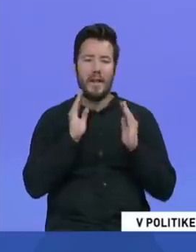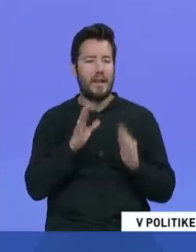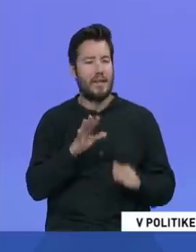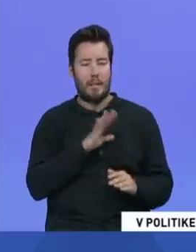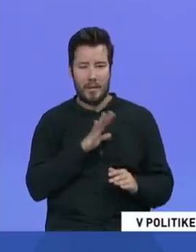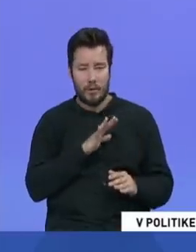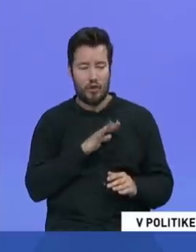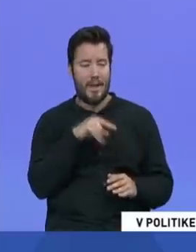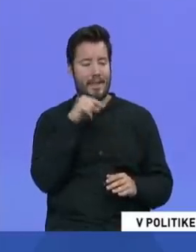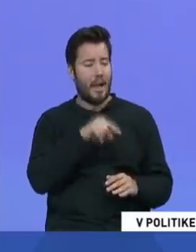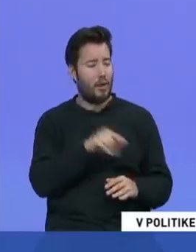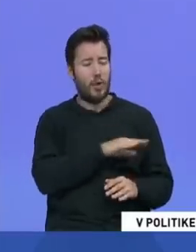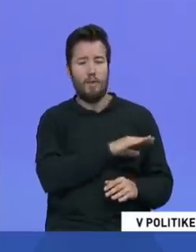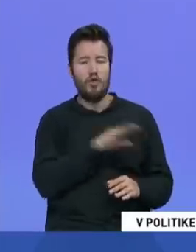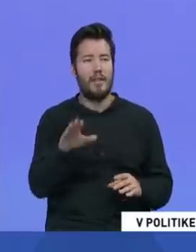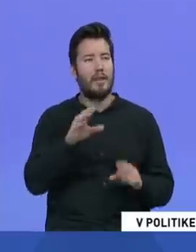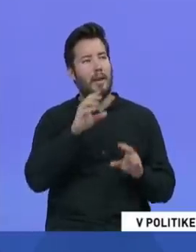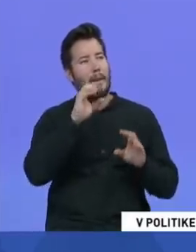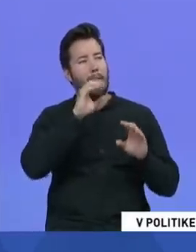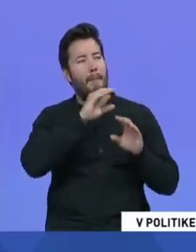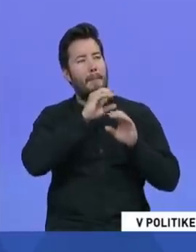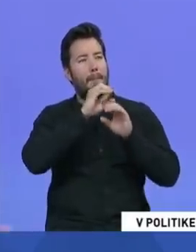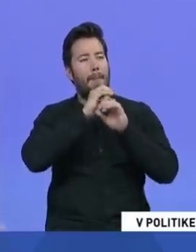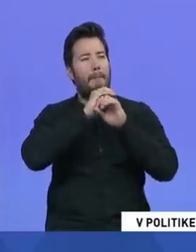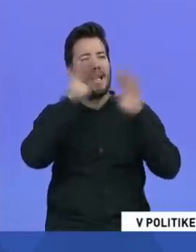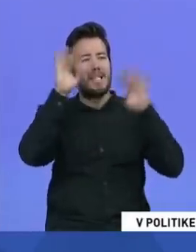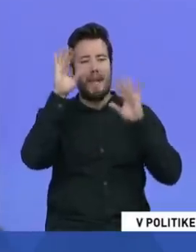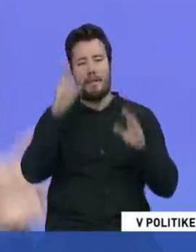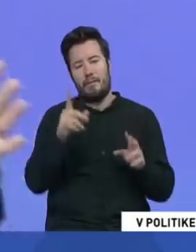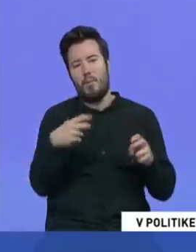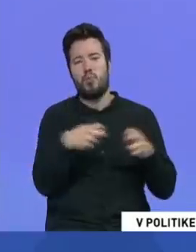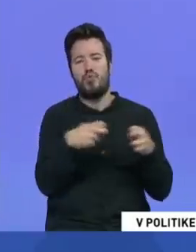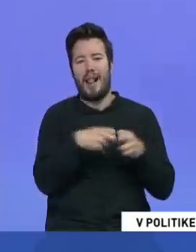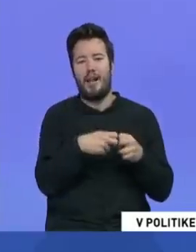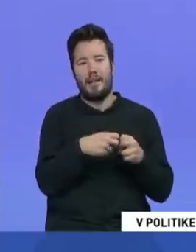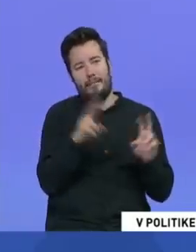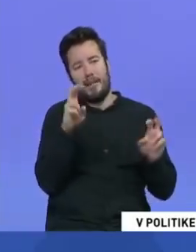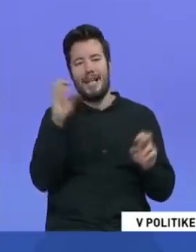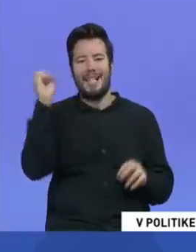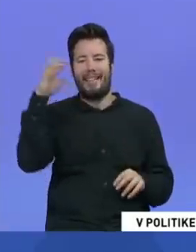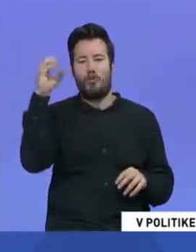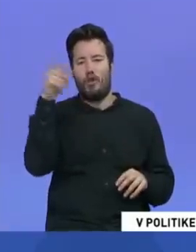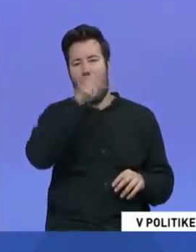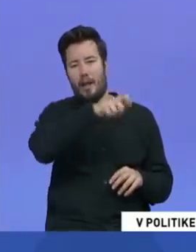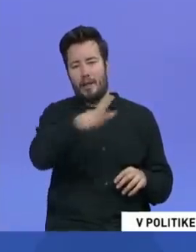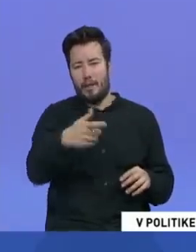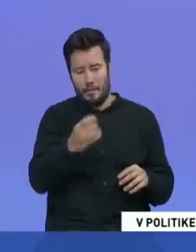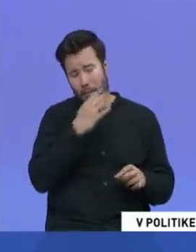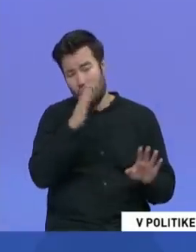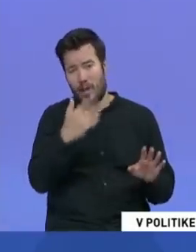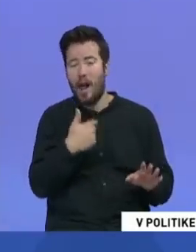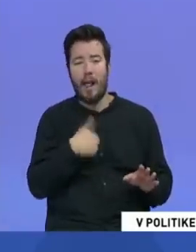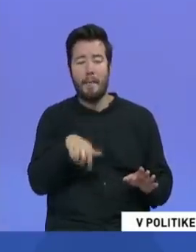odmietnúť takéto všetky predstavy brúseľských slnečkarov, prepačte, aby sa tu prerozdeľovali migranti. My sme jednoducho,